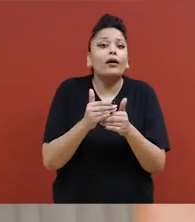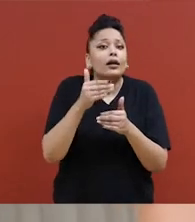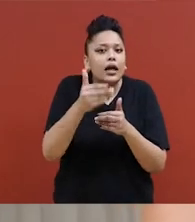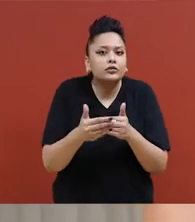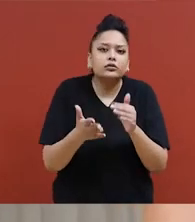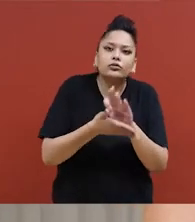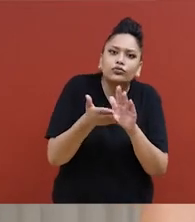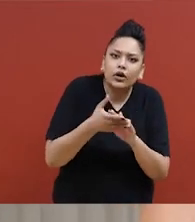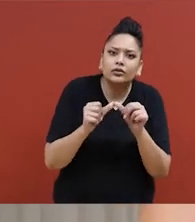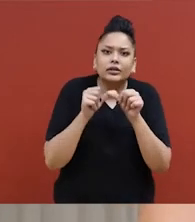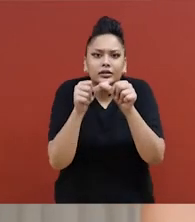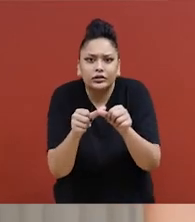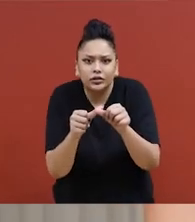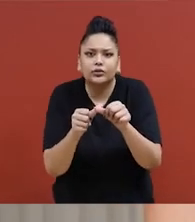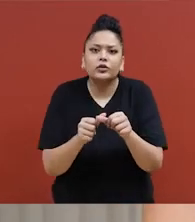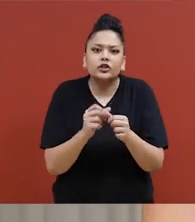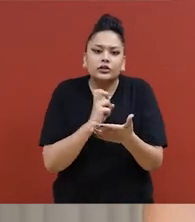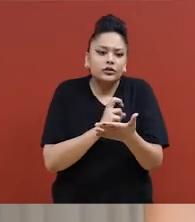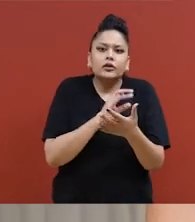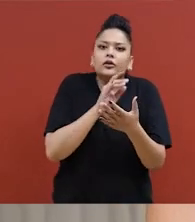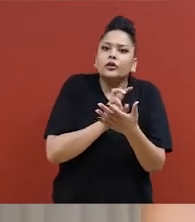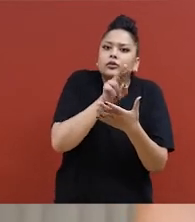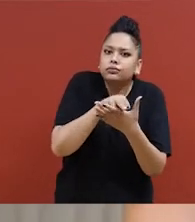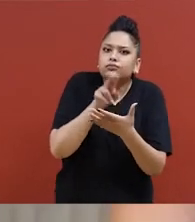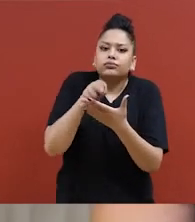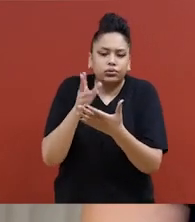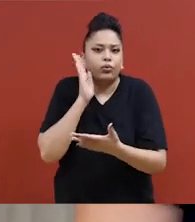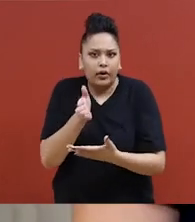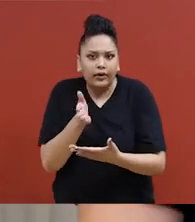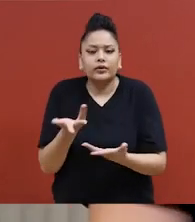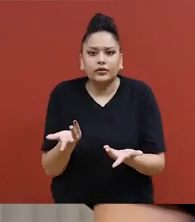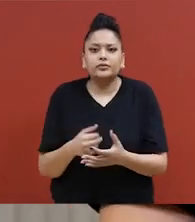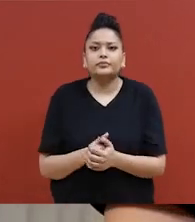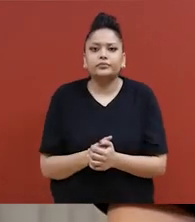verrez qu'on adapte le programme en fonction des personnes dans la pièce à ce moment-là.